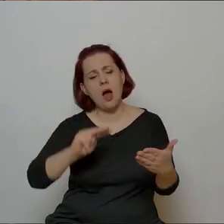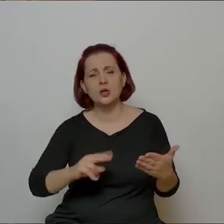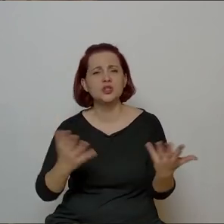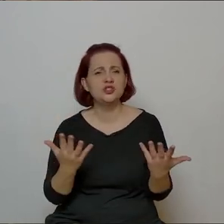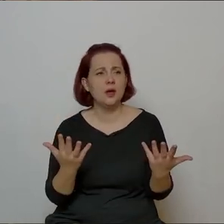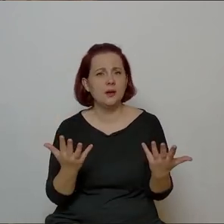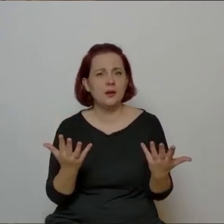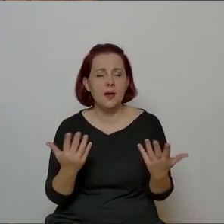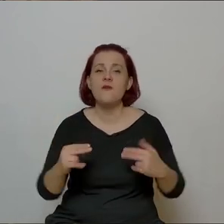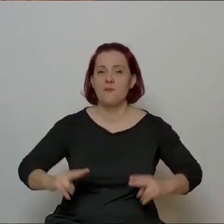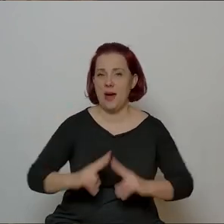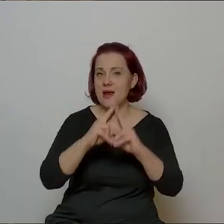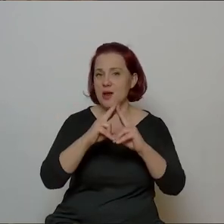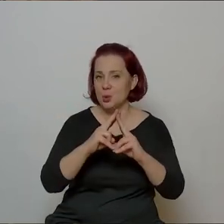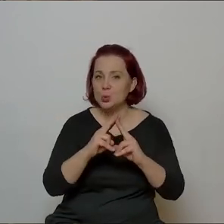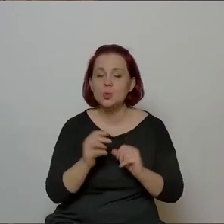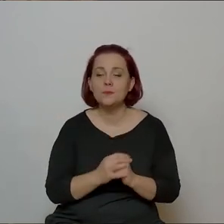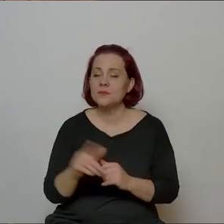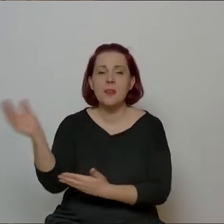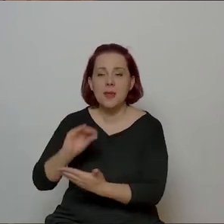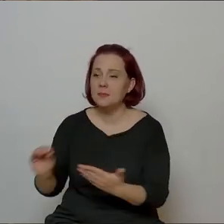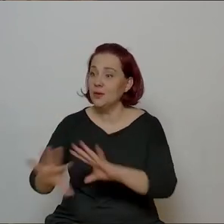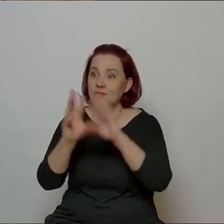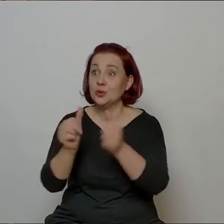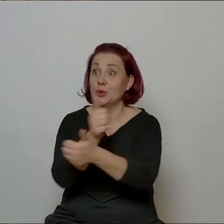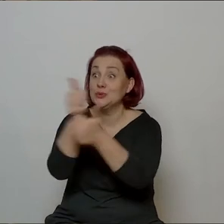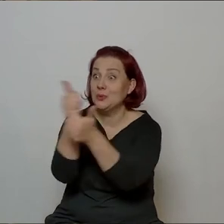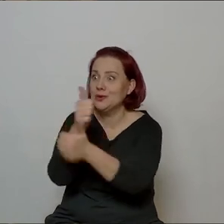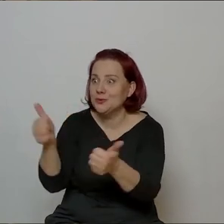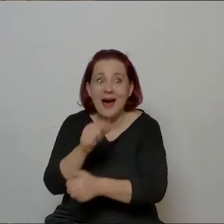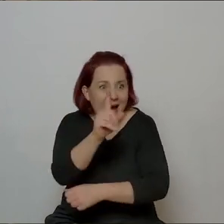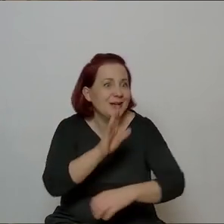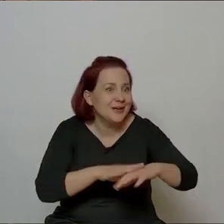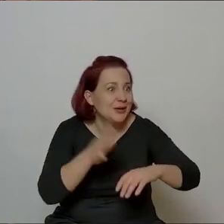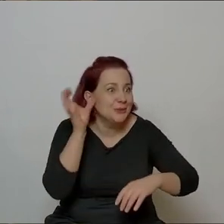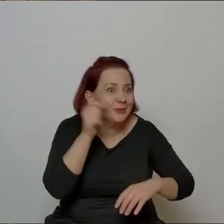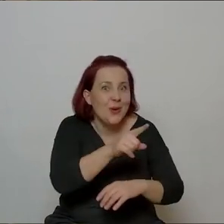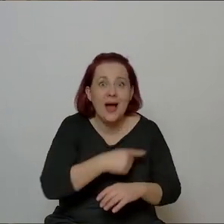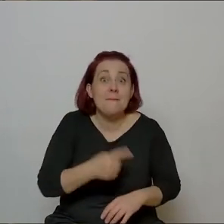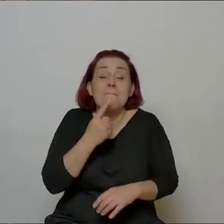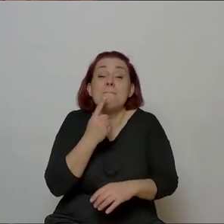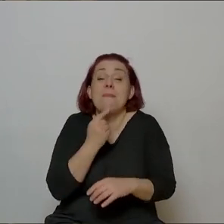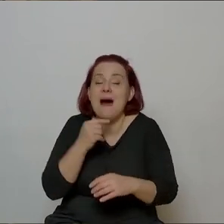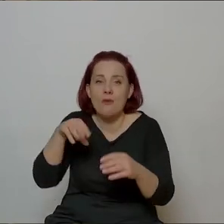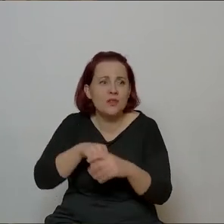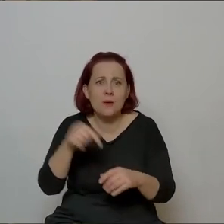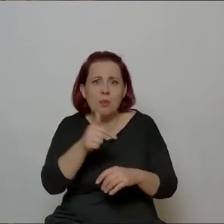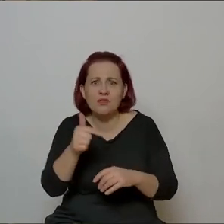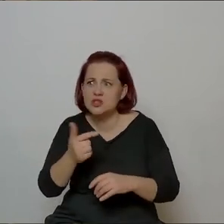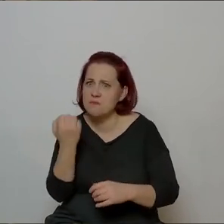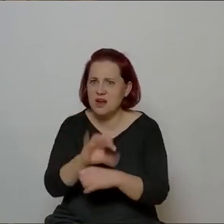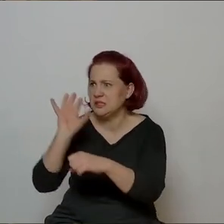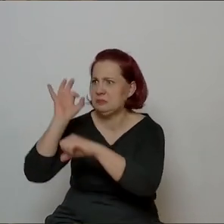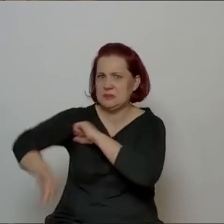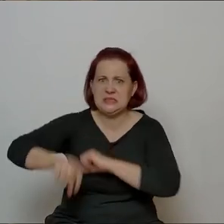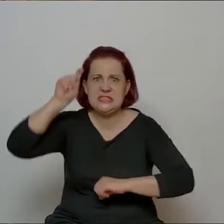w tym, w Paryżu i napisał wszystko świetne, ładne, tylko słuchaj, ty za mało tutaj, ty powinieneś przywalić tych Niemców,